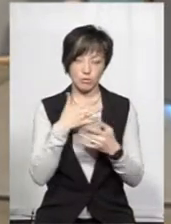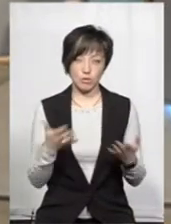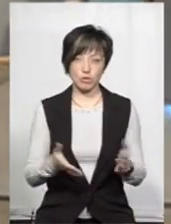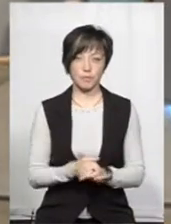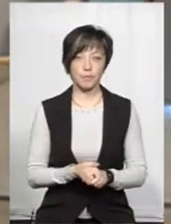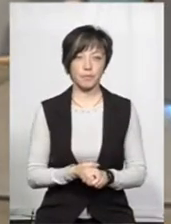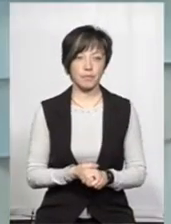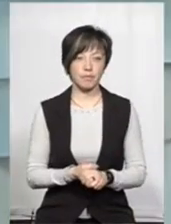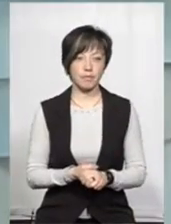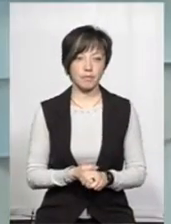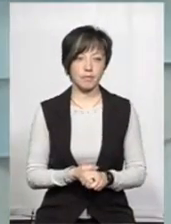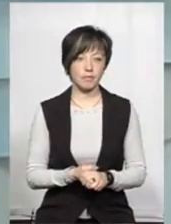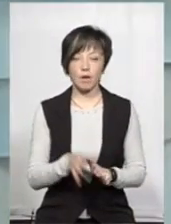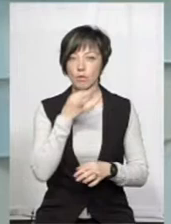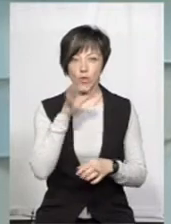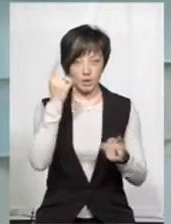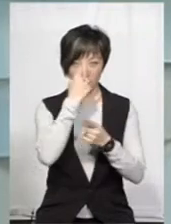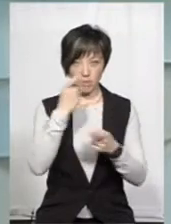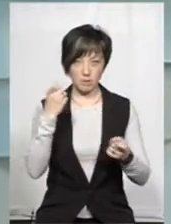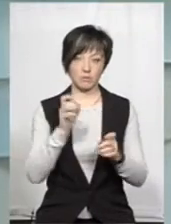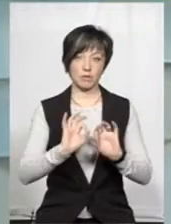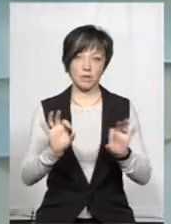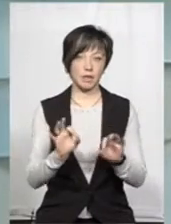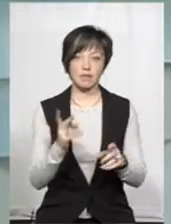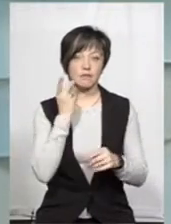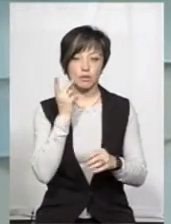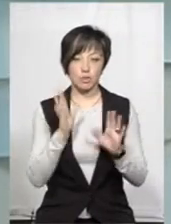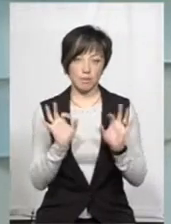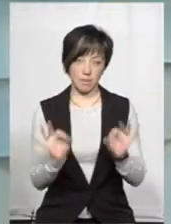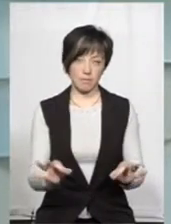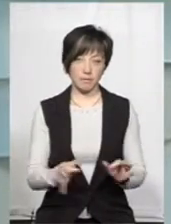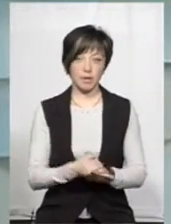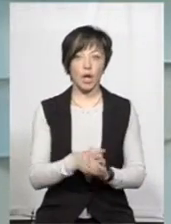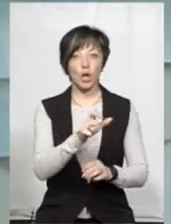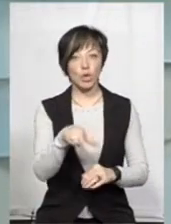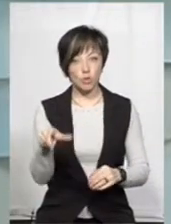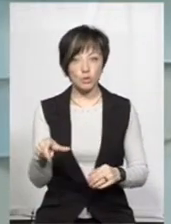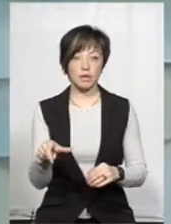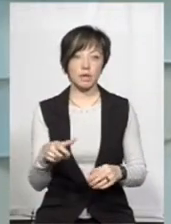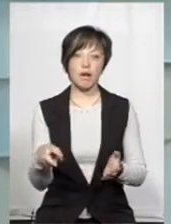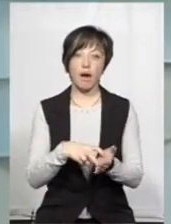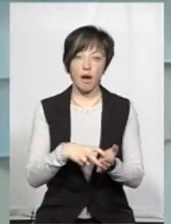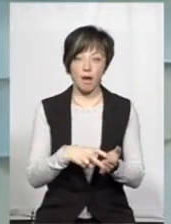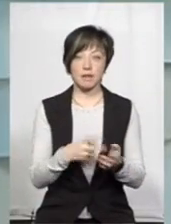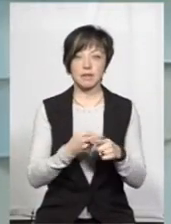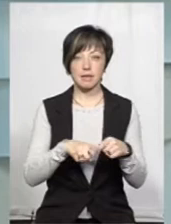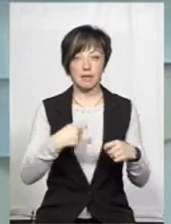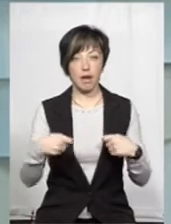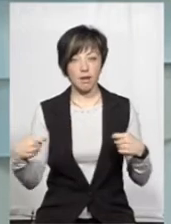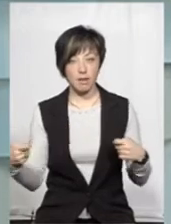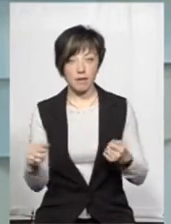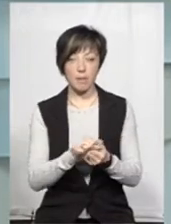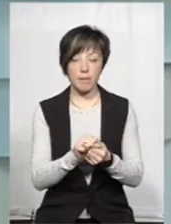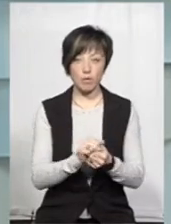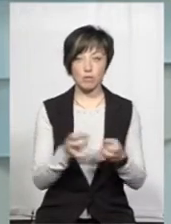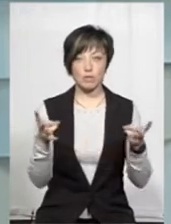можна, ну, будь-яку інформацію повідомити, і не завжди вона буде достовірною. Так, і люди, от, їх лякає трошки ця тяганина,